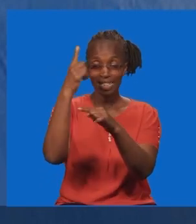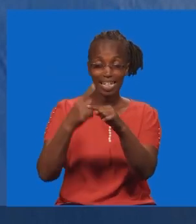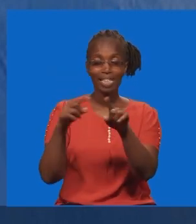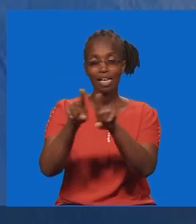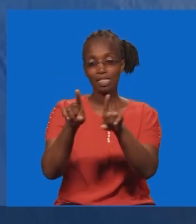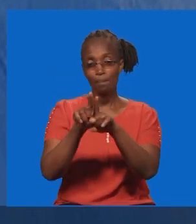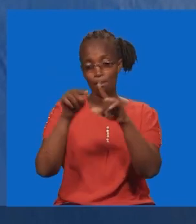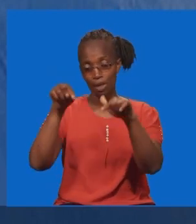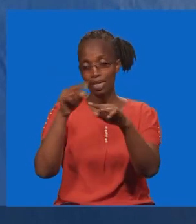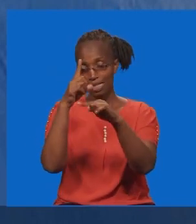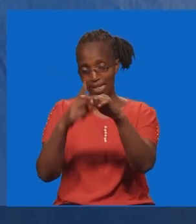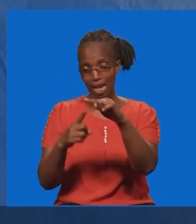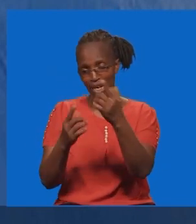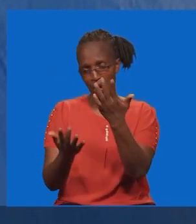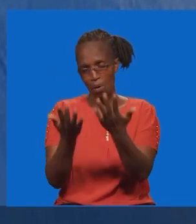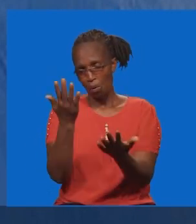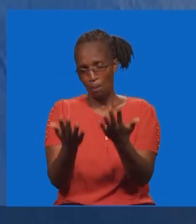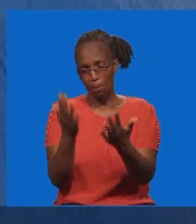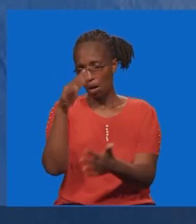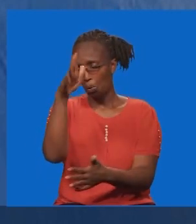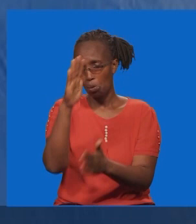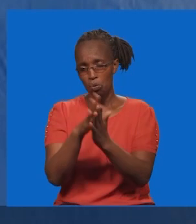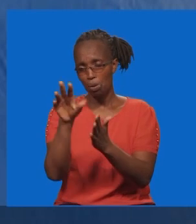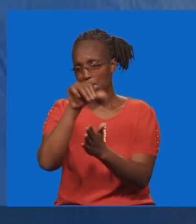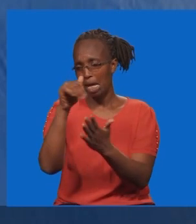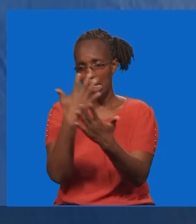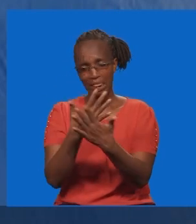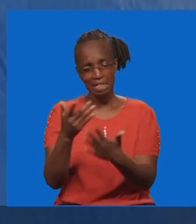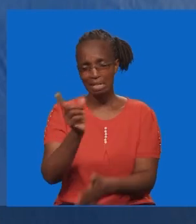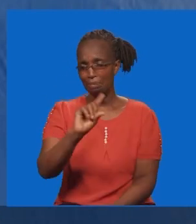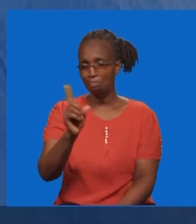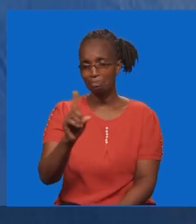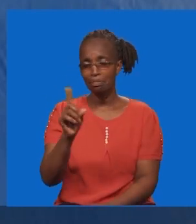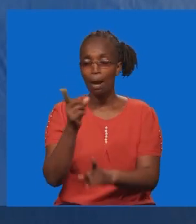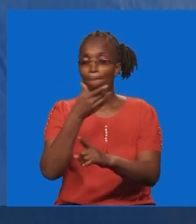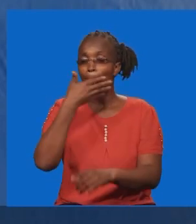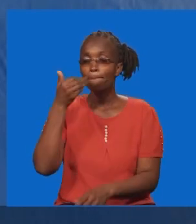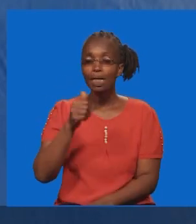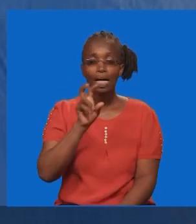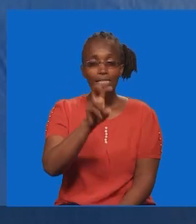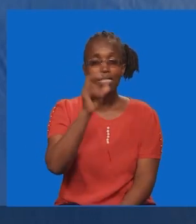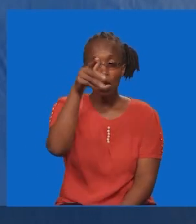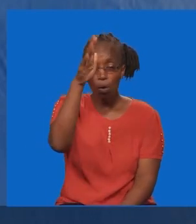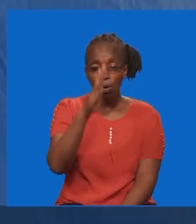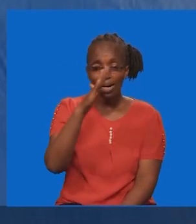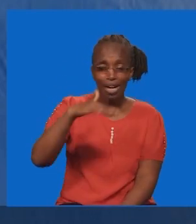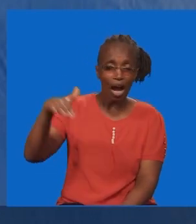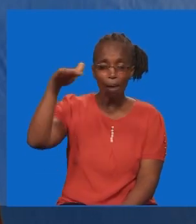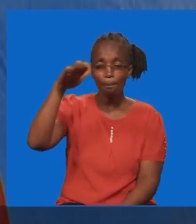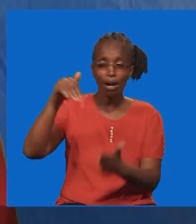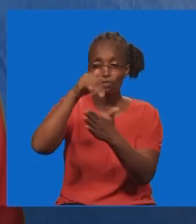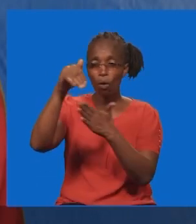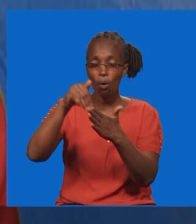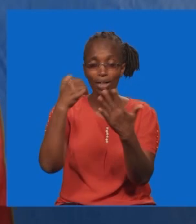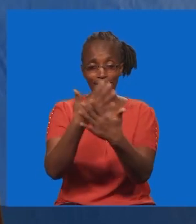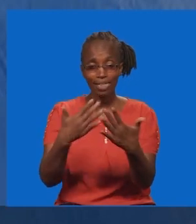hivyo ata kutendea ata mwaka huu. Usimfananise mtu na mungu na kitu chochote kile. Bali mwone mungu akiwa nchuu ya